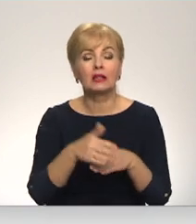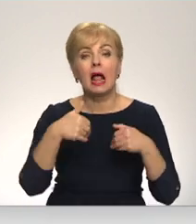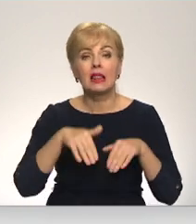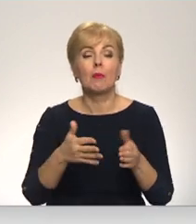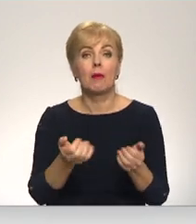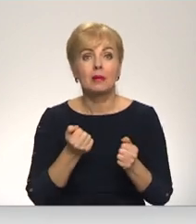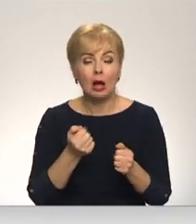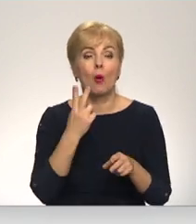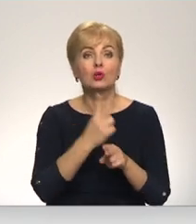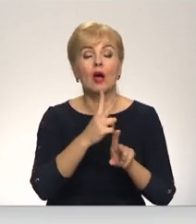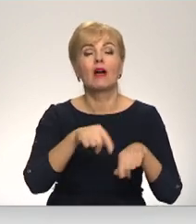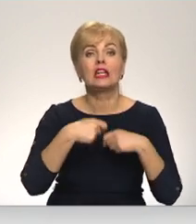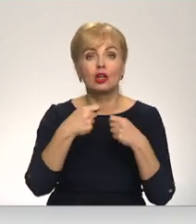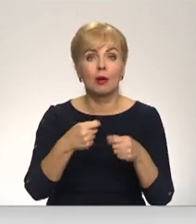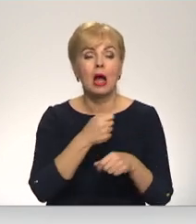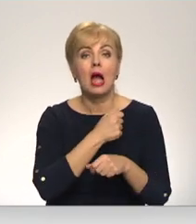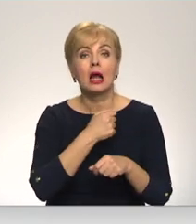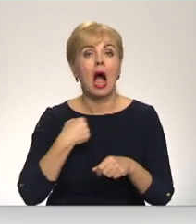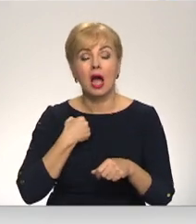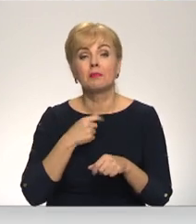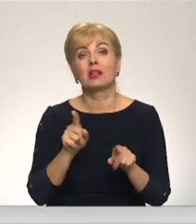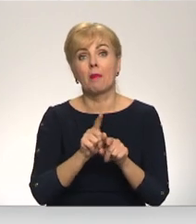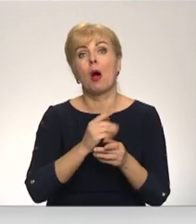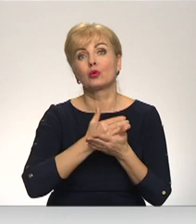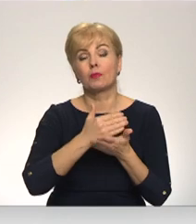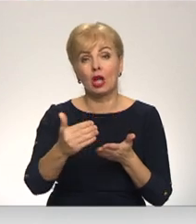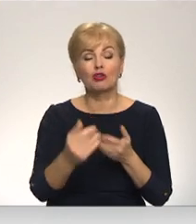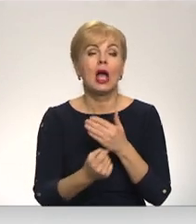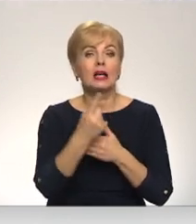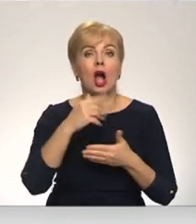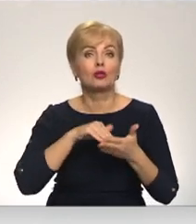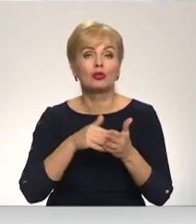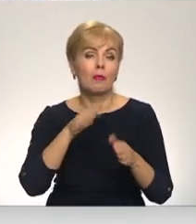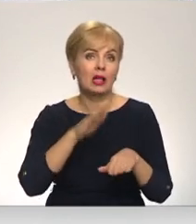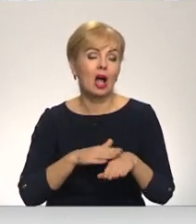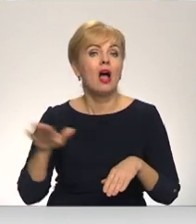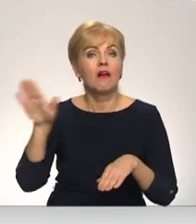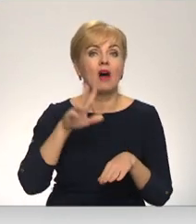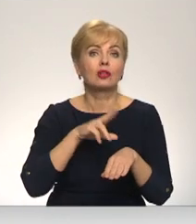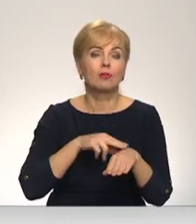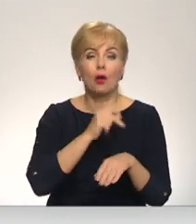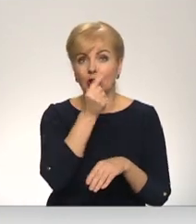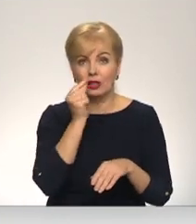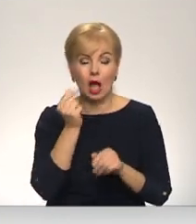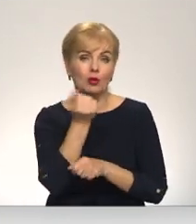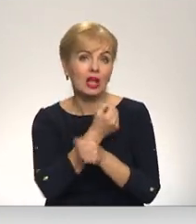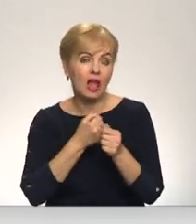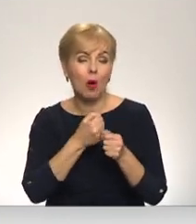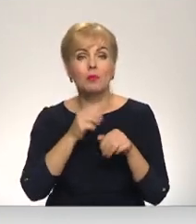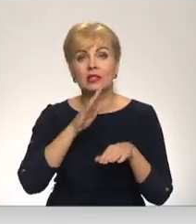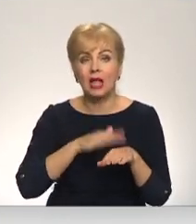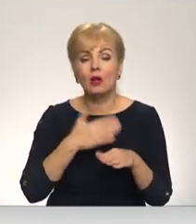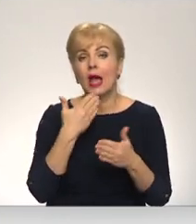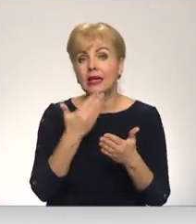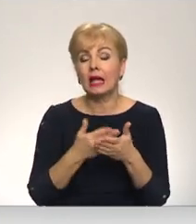pieņemts uzdevums iedurts, un mēs kā armijā ejam uz priekšu. Radušās situācijas dēļ valsts policijā testu taupības nolūkos